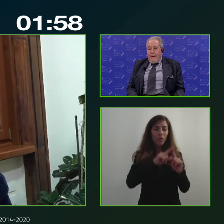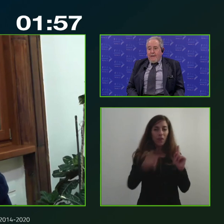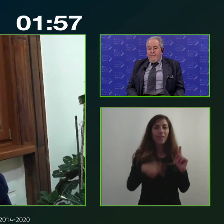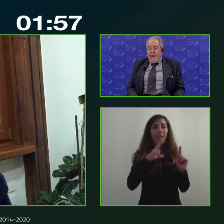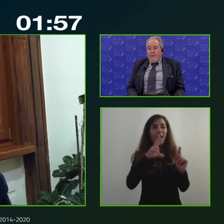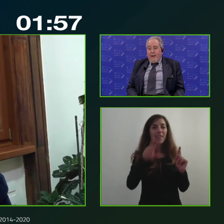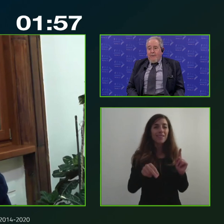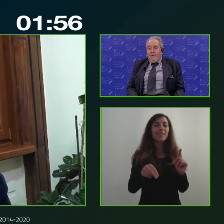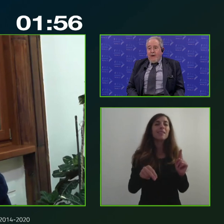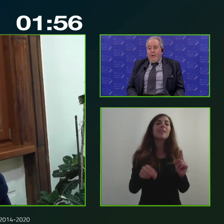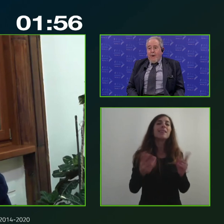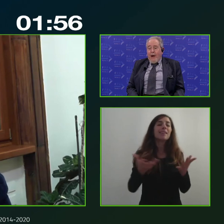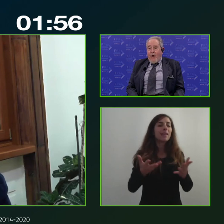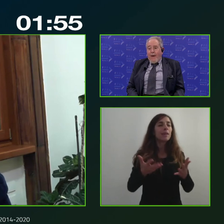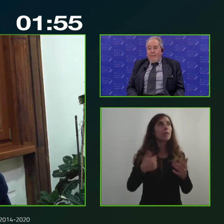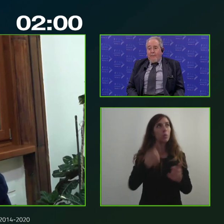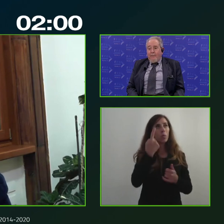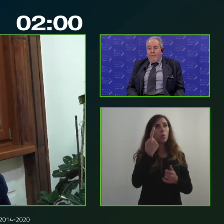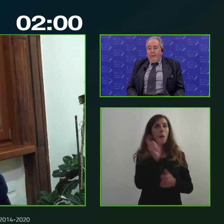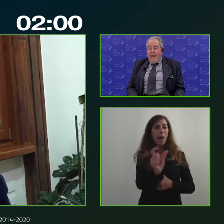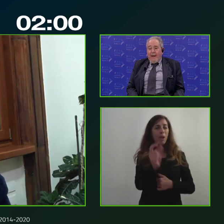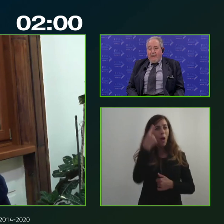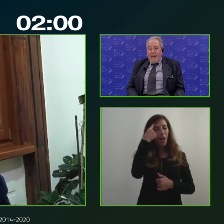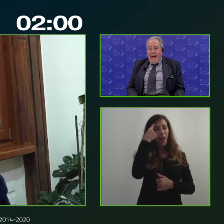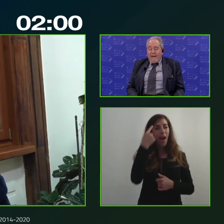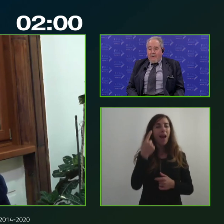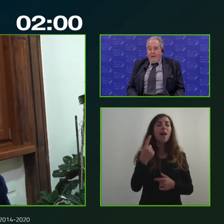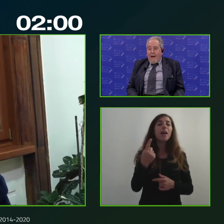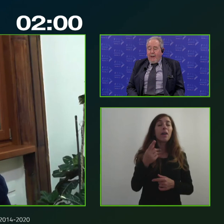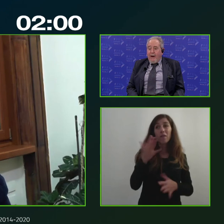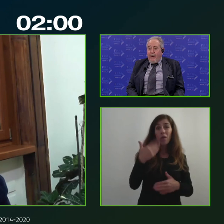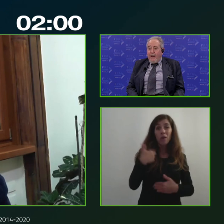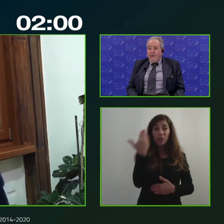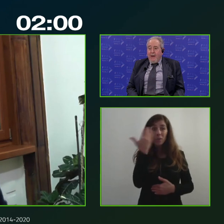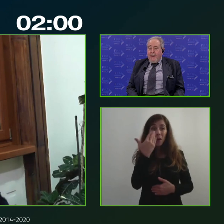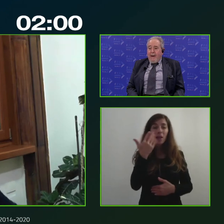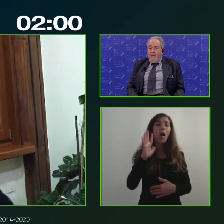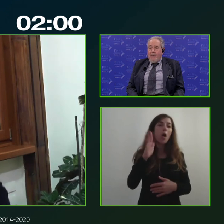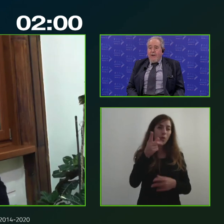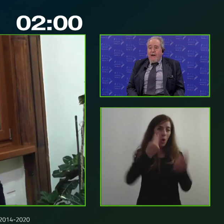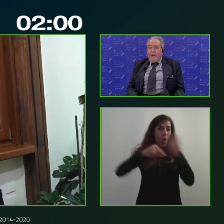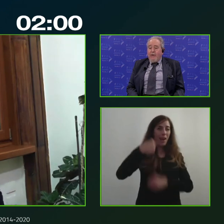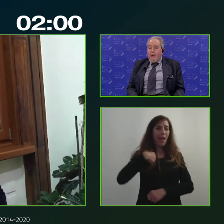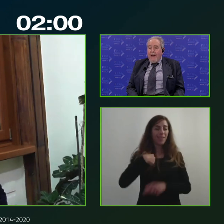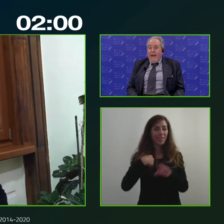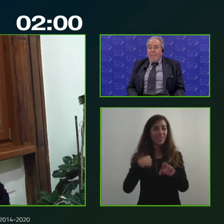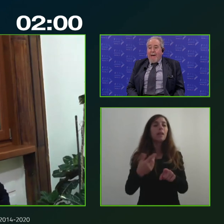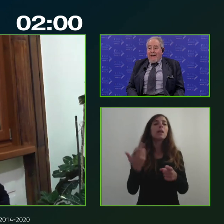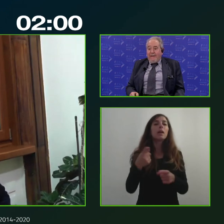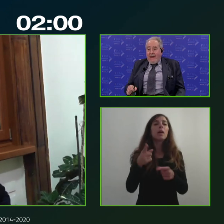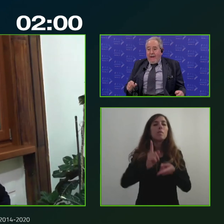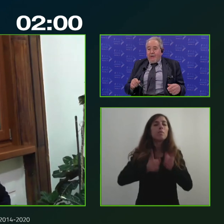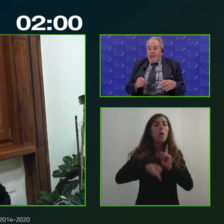mi viene fuori una parola magari è sbagliata quindi magari me la correggi ma una politica di coesione